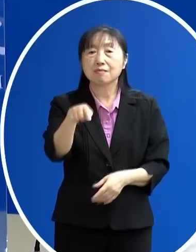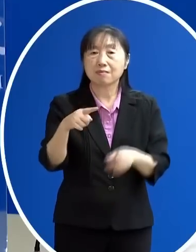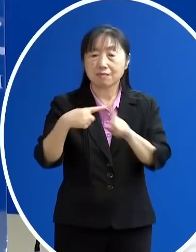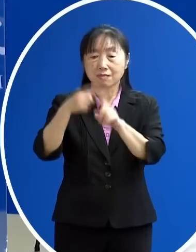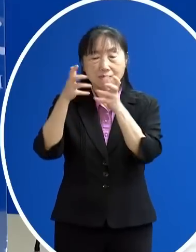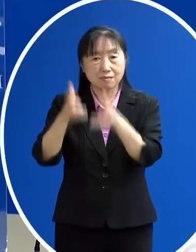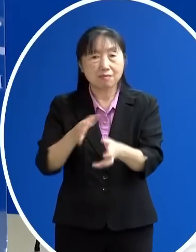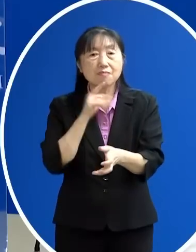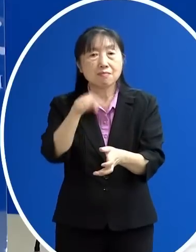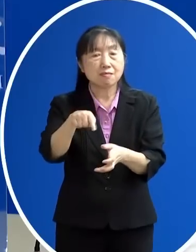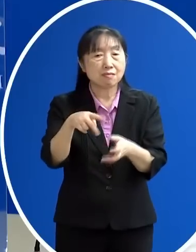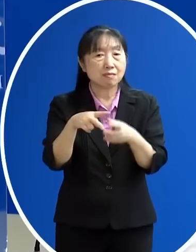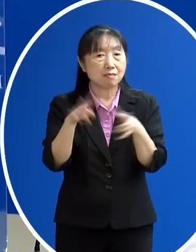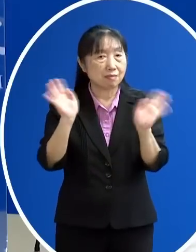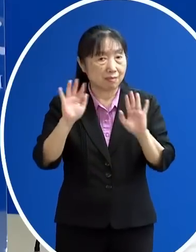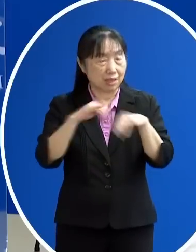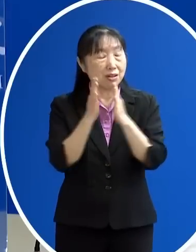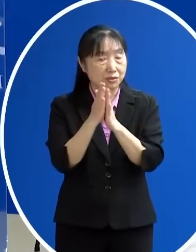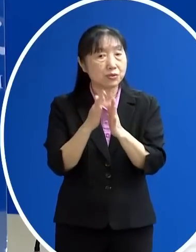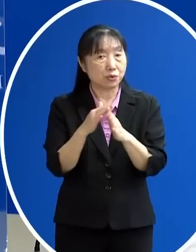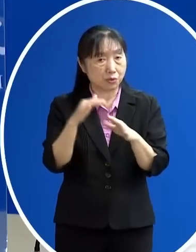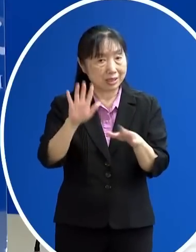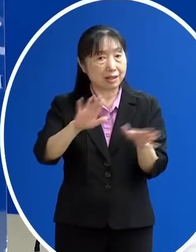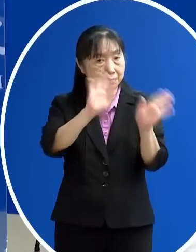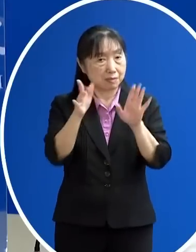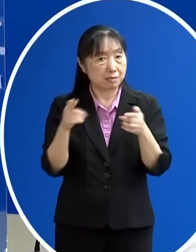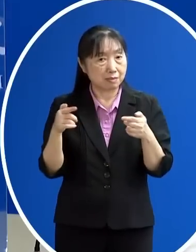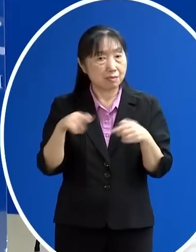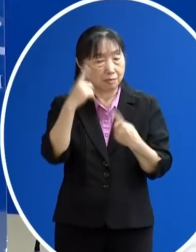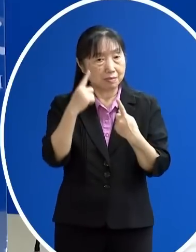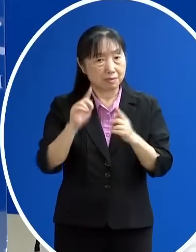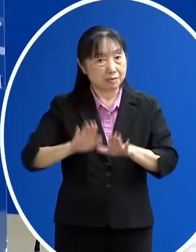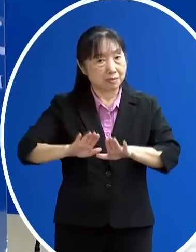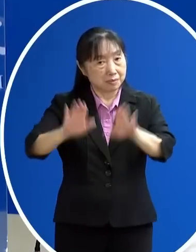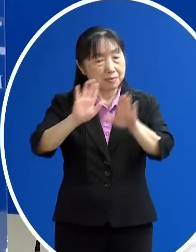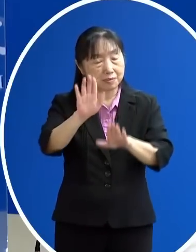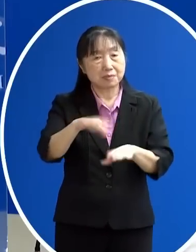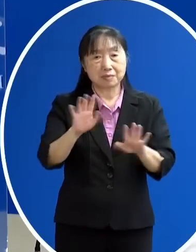重症的小朋友目前情況之律有改善 所以也這邊補充 讓大家可以放心 謝謝